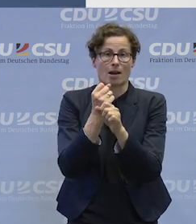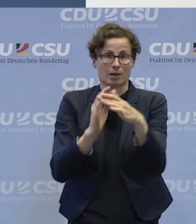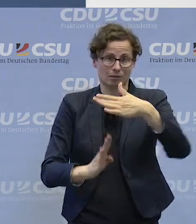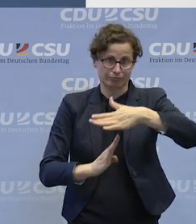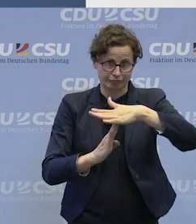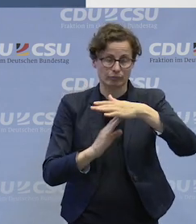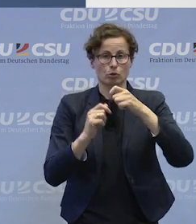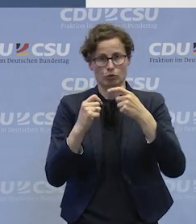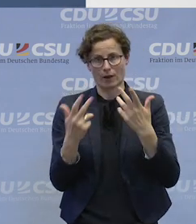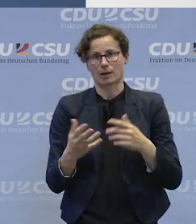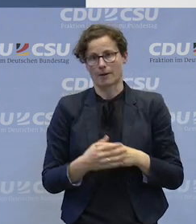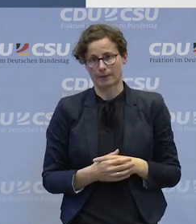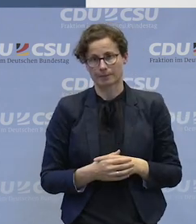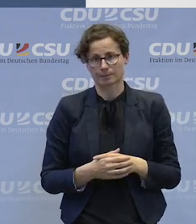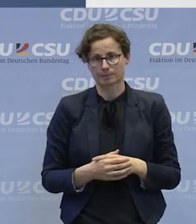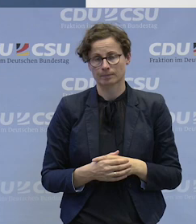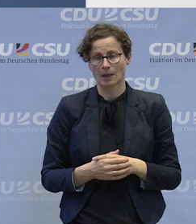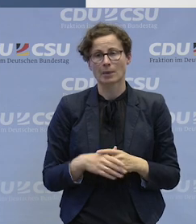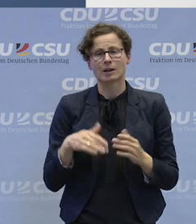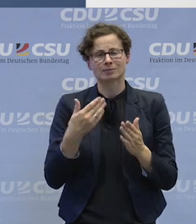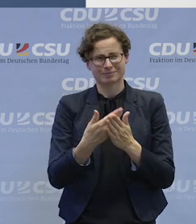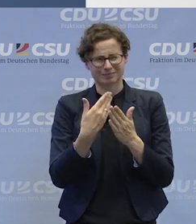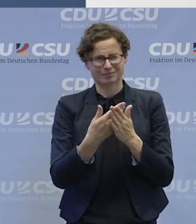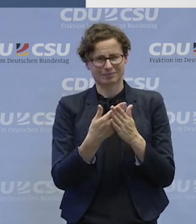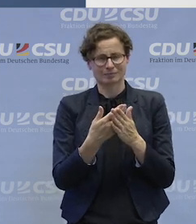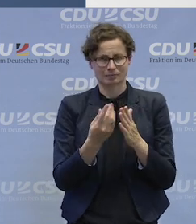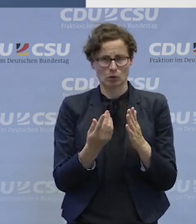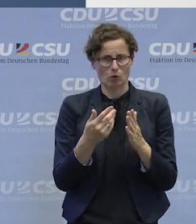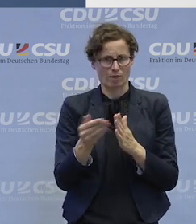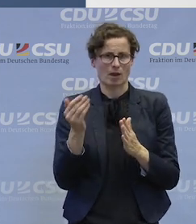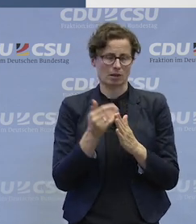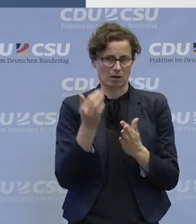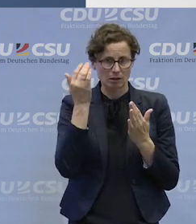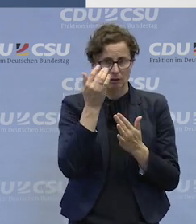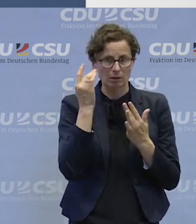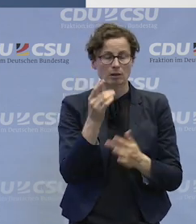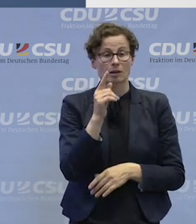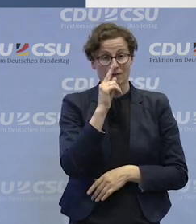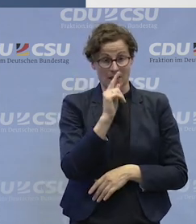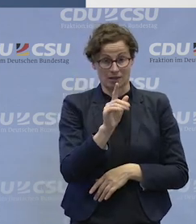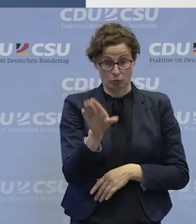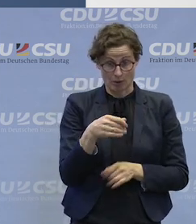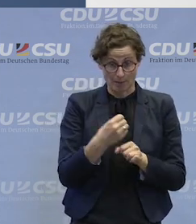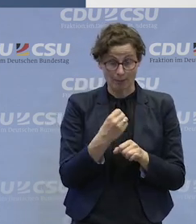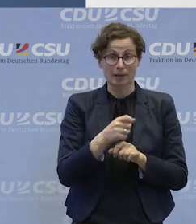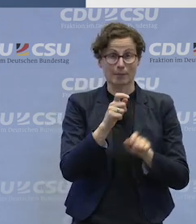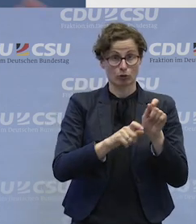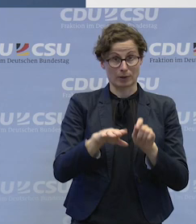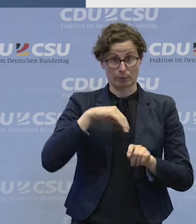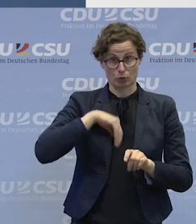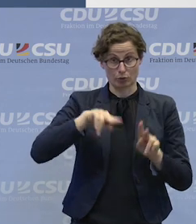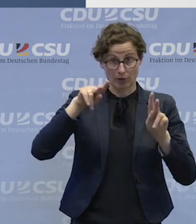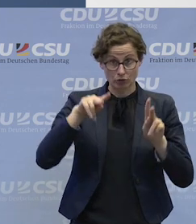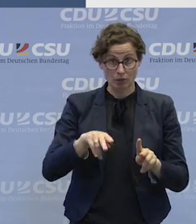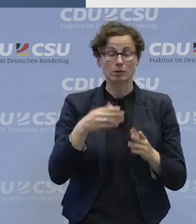und für andere Hilfen sorgt. Aber ich finde, das ist gerade bei der Arbeit mit Menschen, mit psychischen Beeinträchtigungen ganz